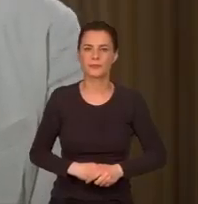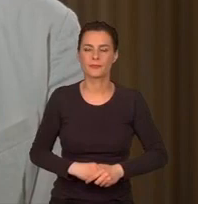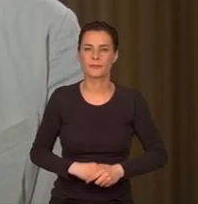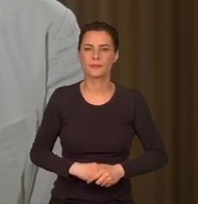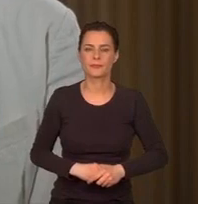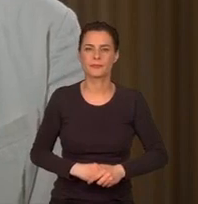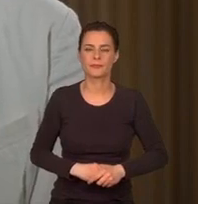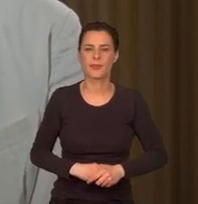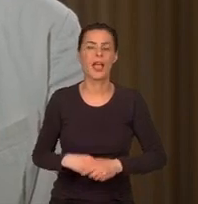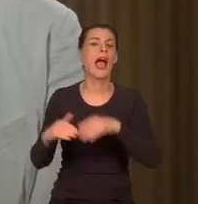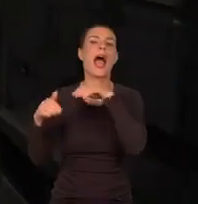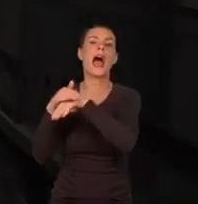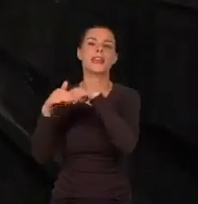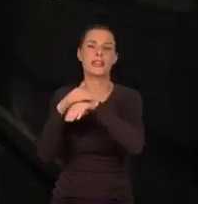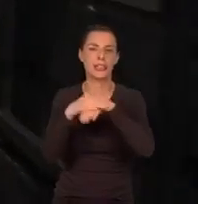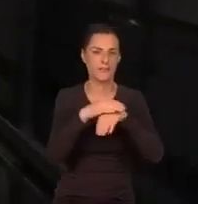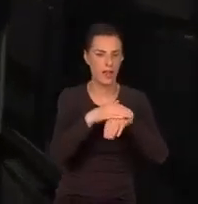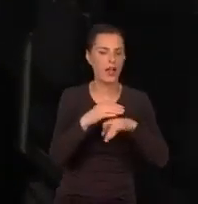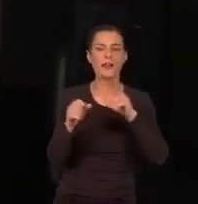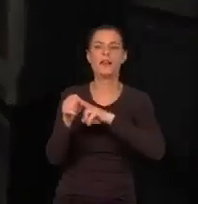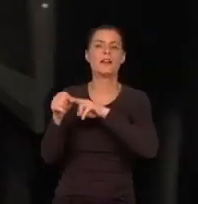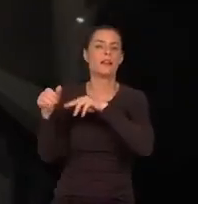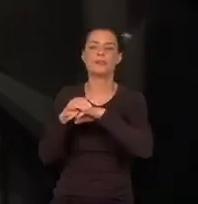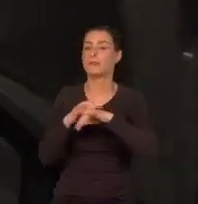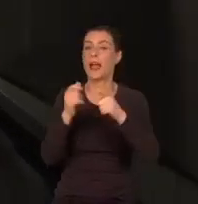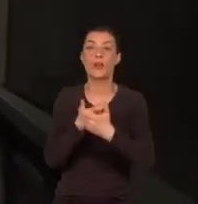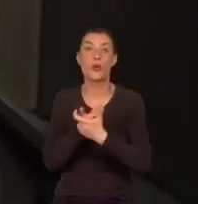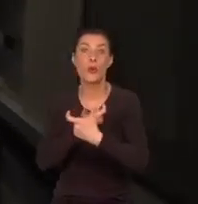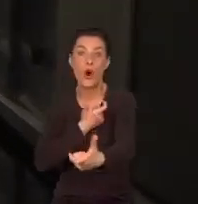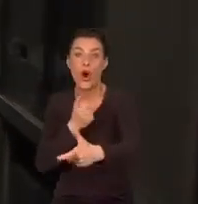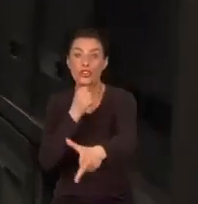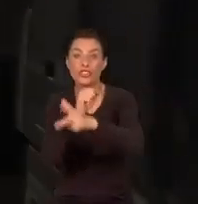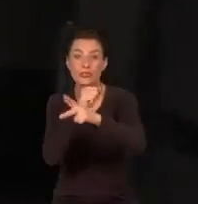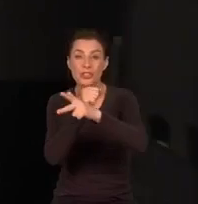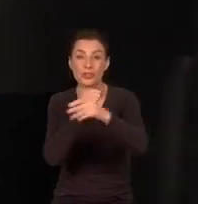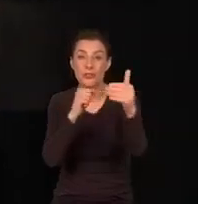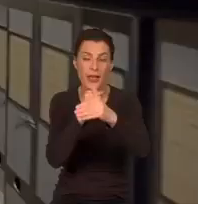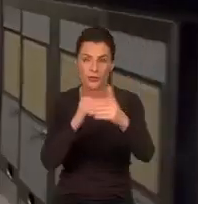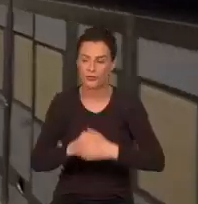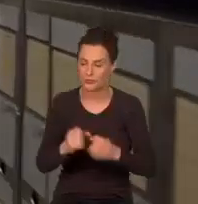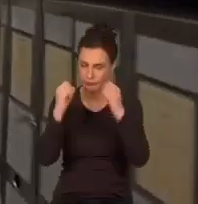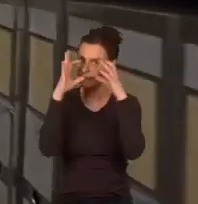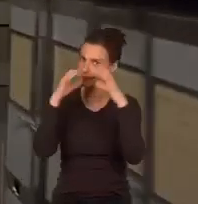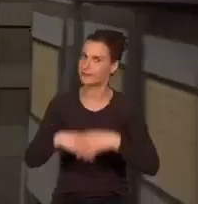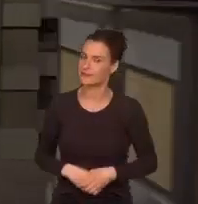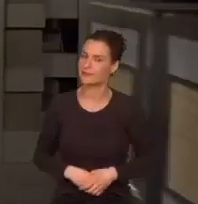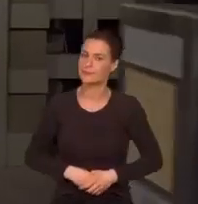Archiwa apostolskie Watykanu mają 80 km bieżących. Poozumiewające.